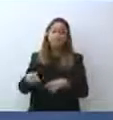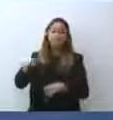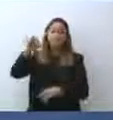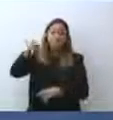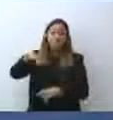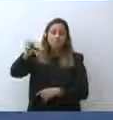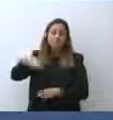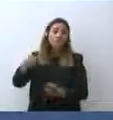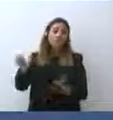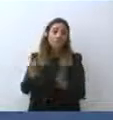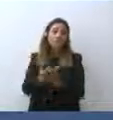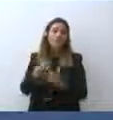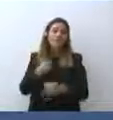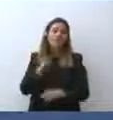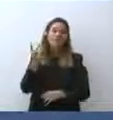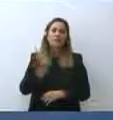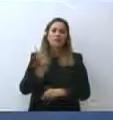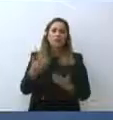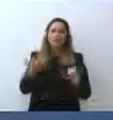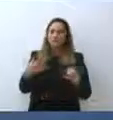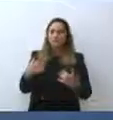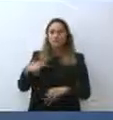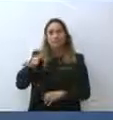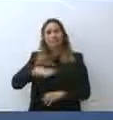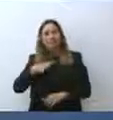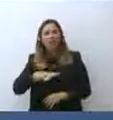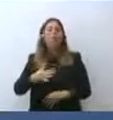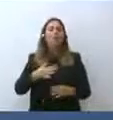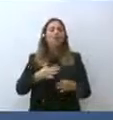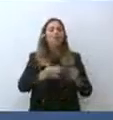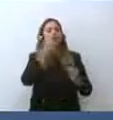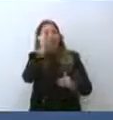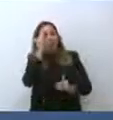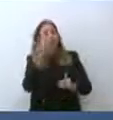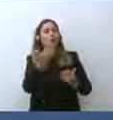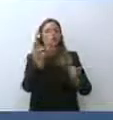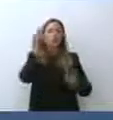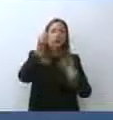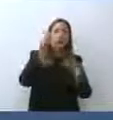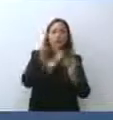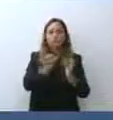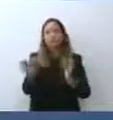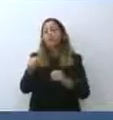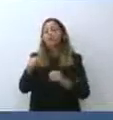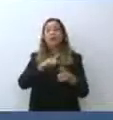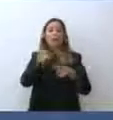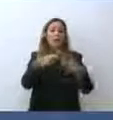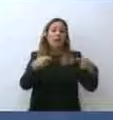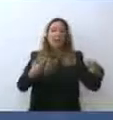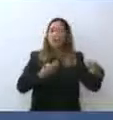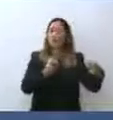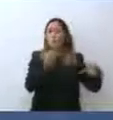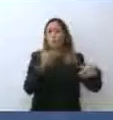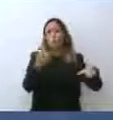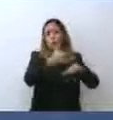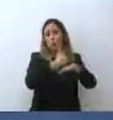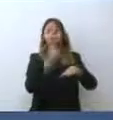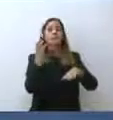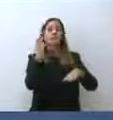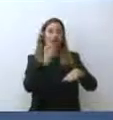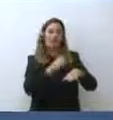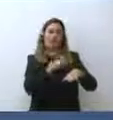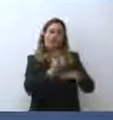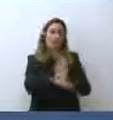insomma, devo sentire questo, questo e quell'altro. Quindi la lega è una, ha un capo che è Salvini e basta. Grazie.